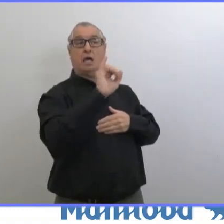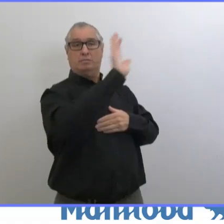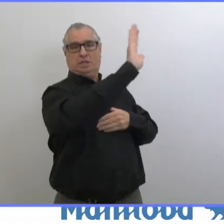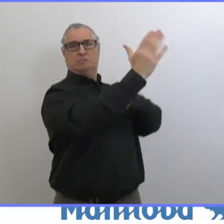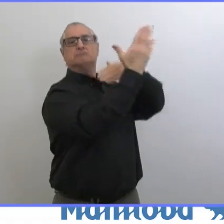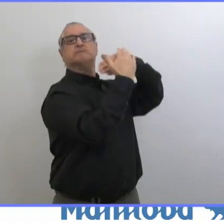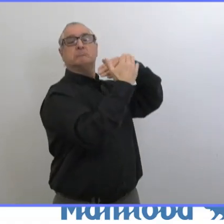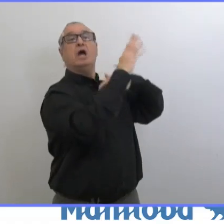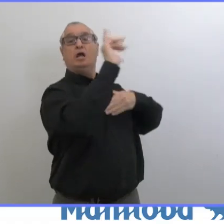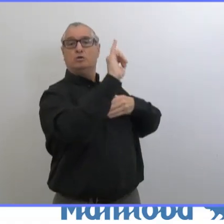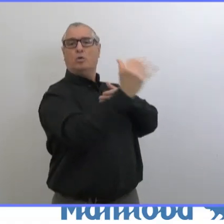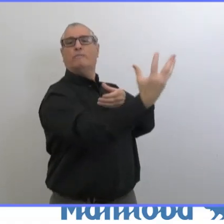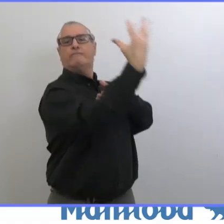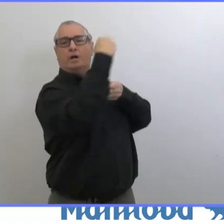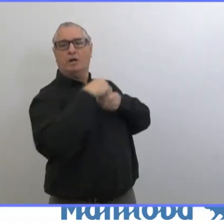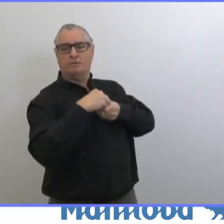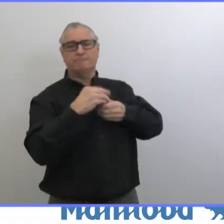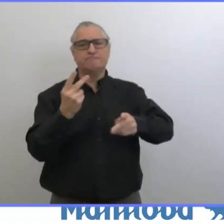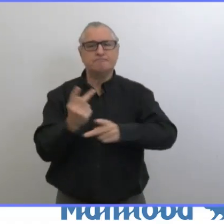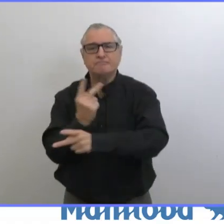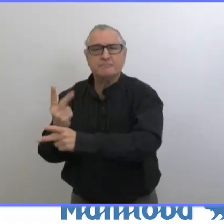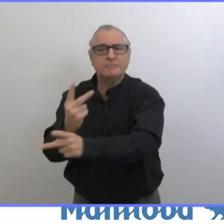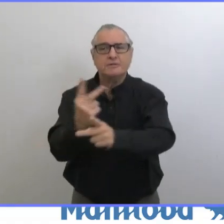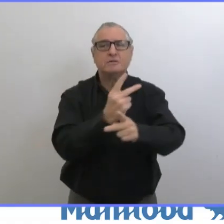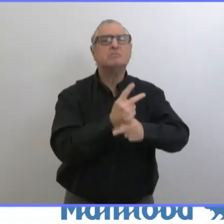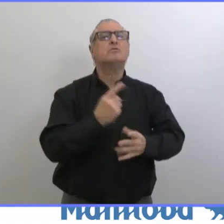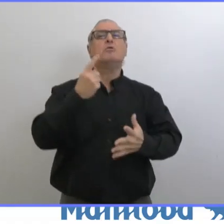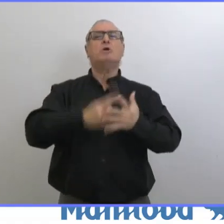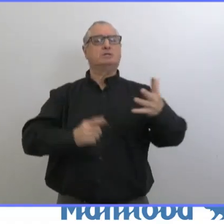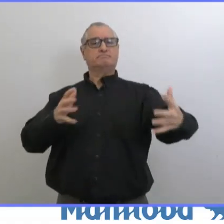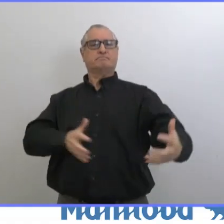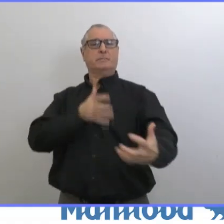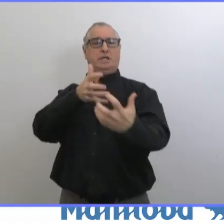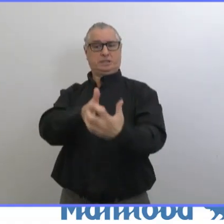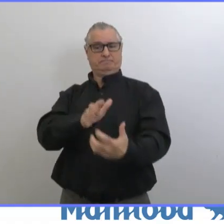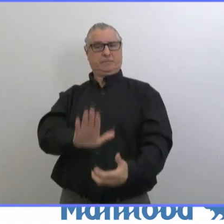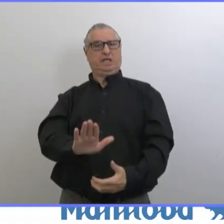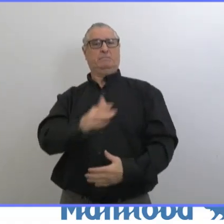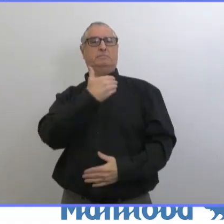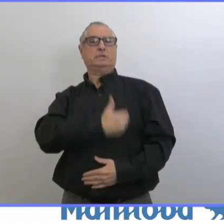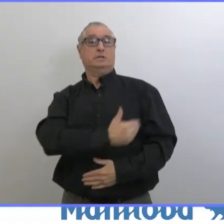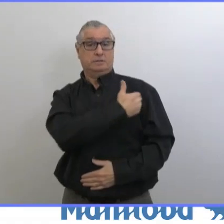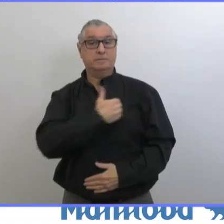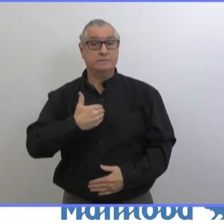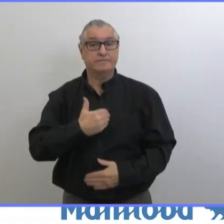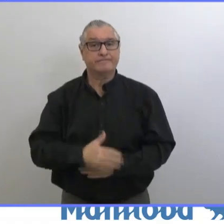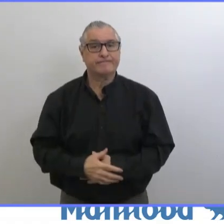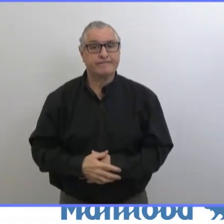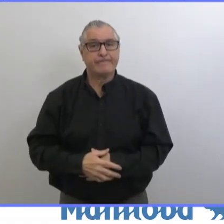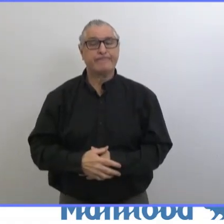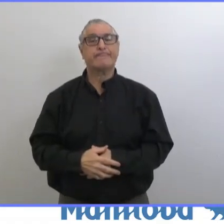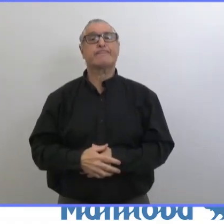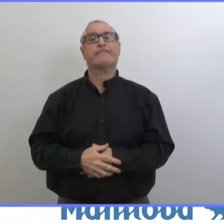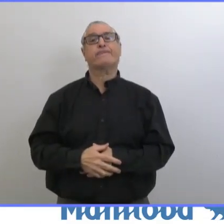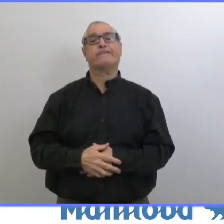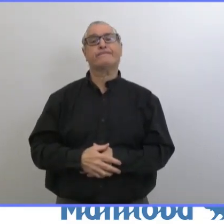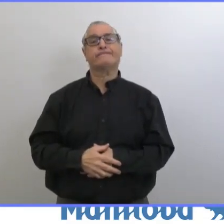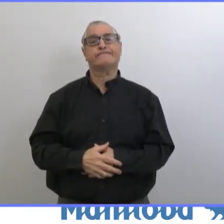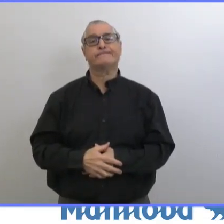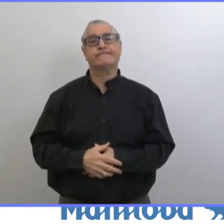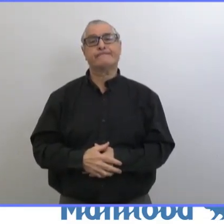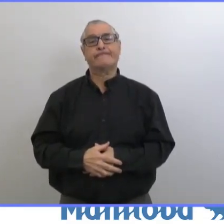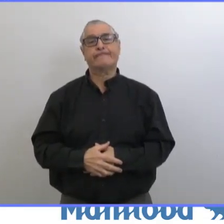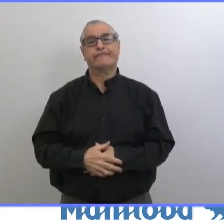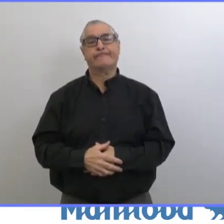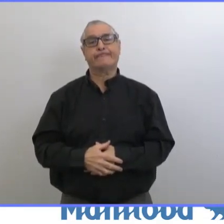les équipes mettent en place la vaccination pour les Manitobains. Diapositive